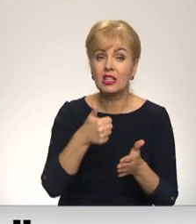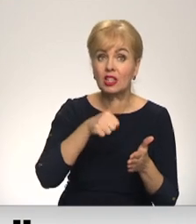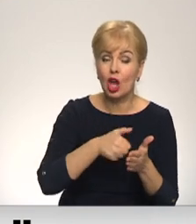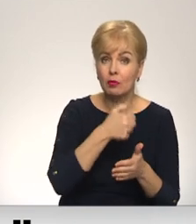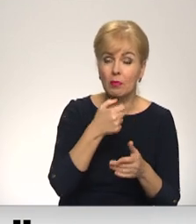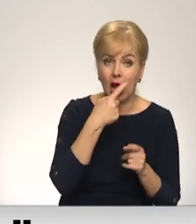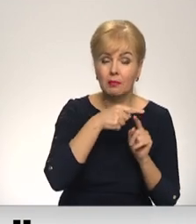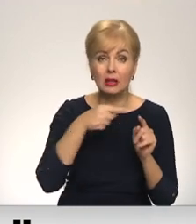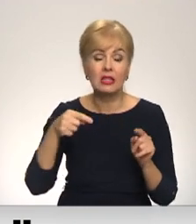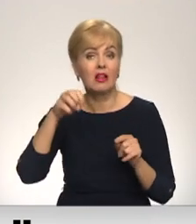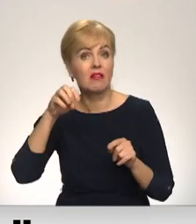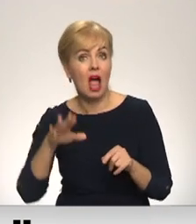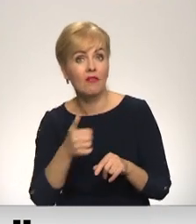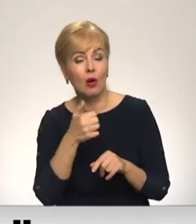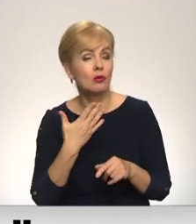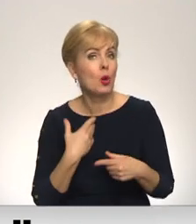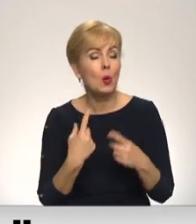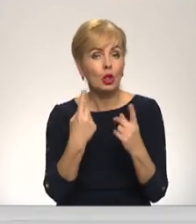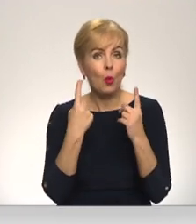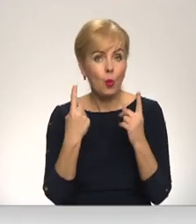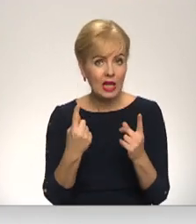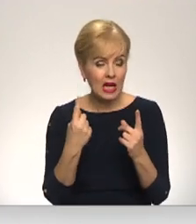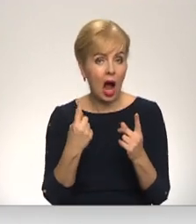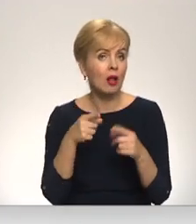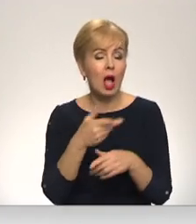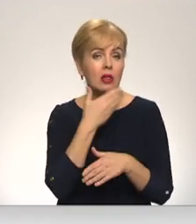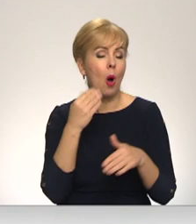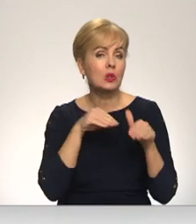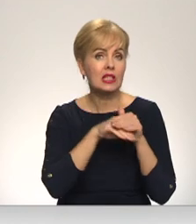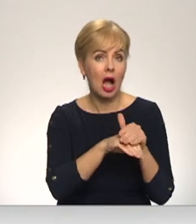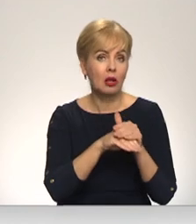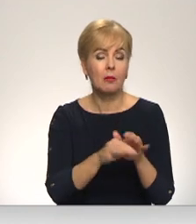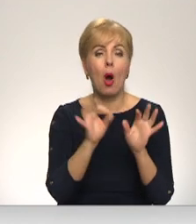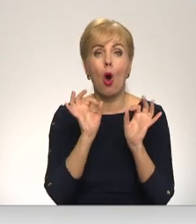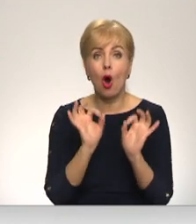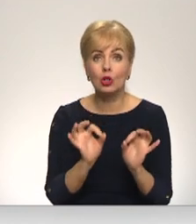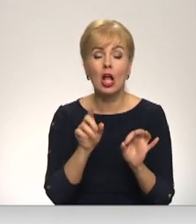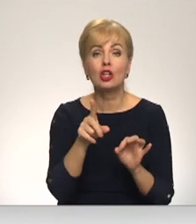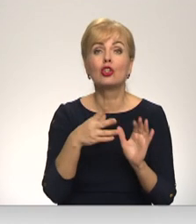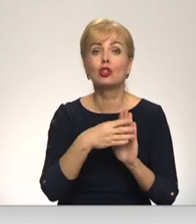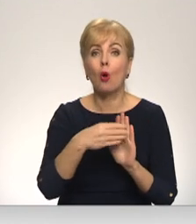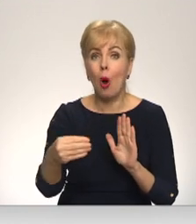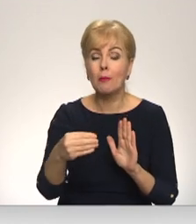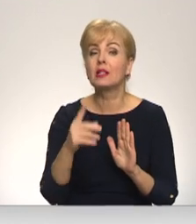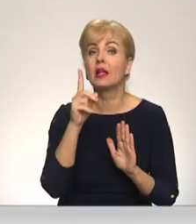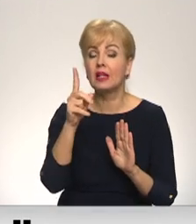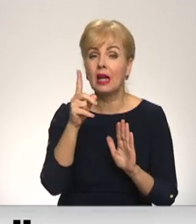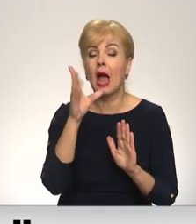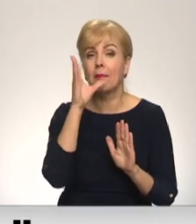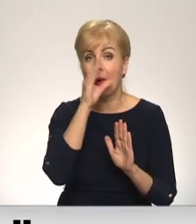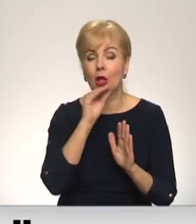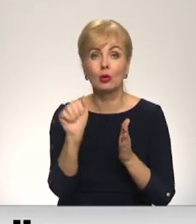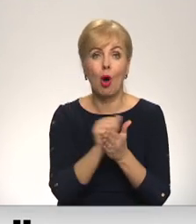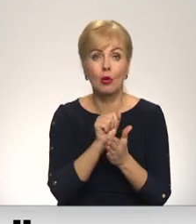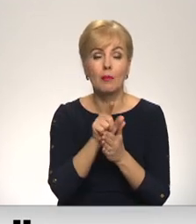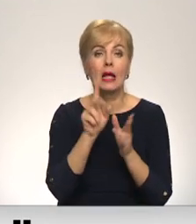19. gadusimtam ir unikāli ar to, ka nav saglabājušies orģināli. Šīs kopijas ir vienīgi pieejamiet dokumenti, kuras var